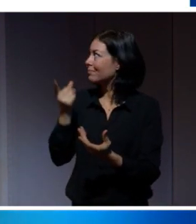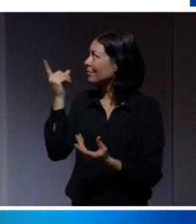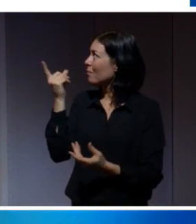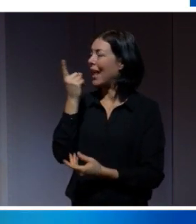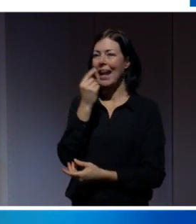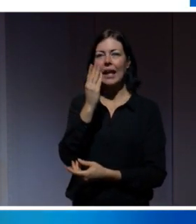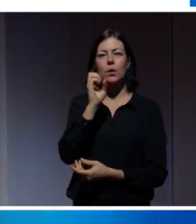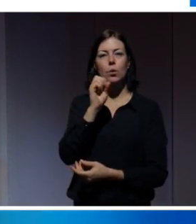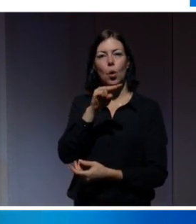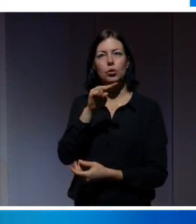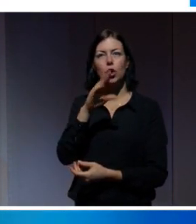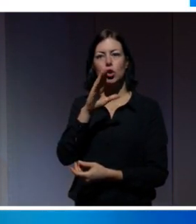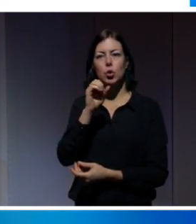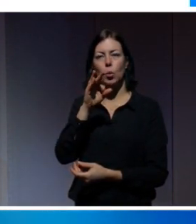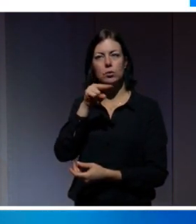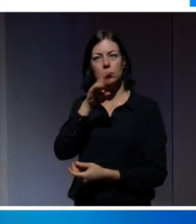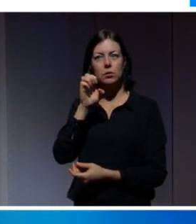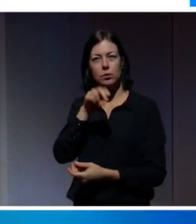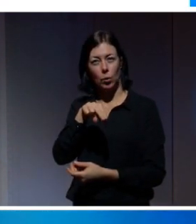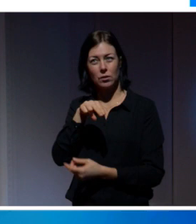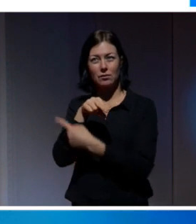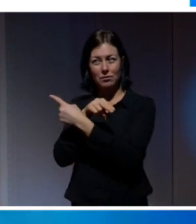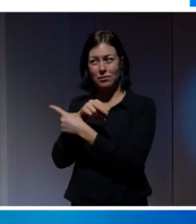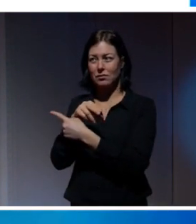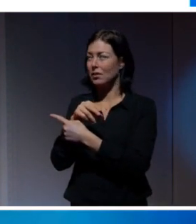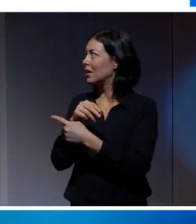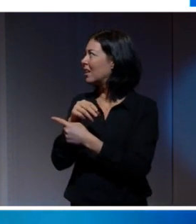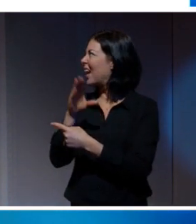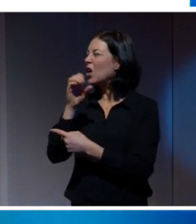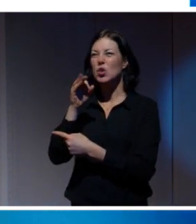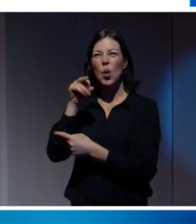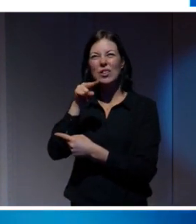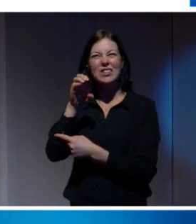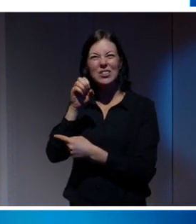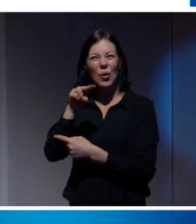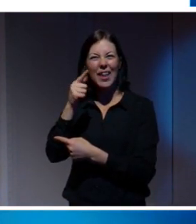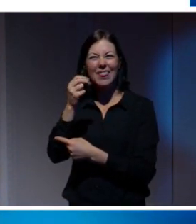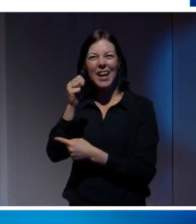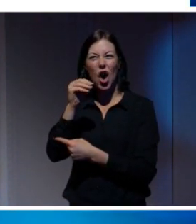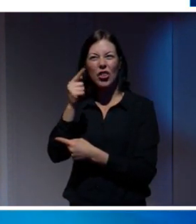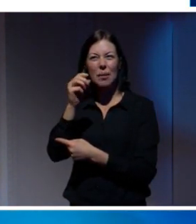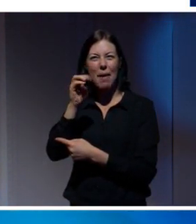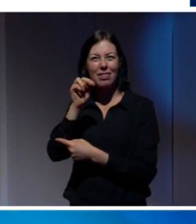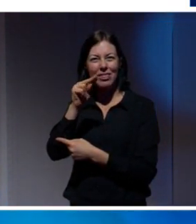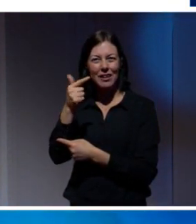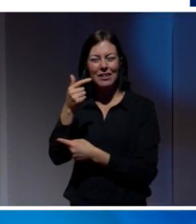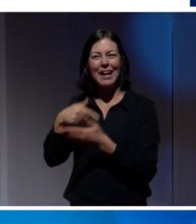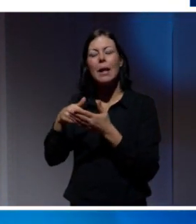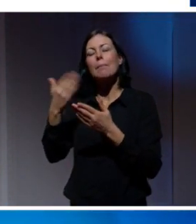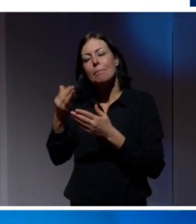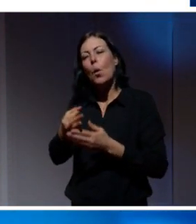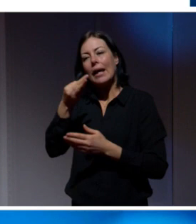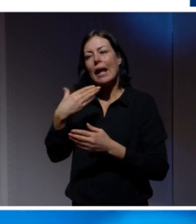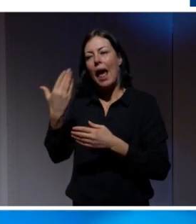Johnson som ger en stackars medarbetare, The Johnson Treatment. Men poängen här är att illustrera